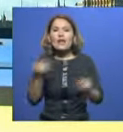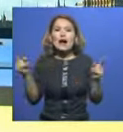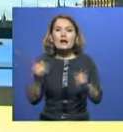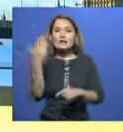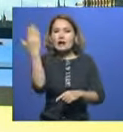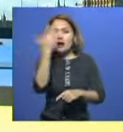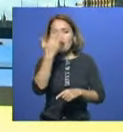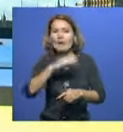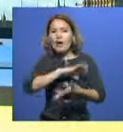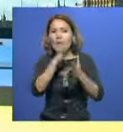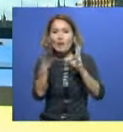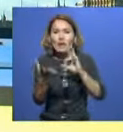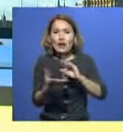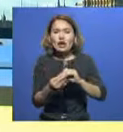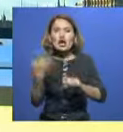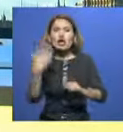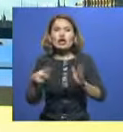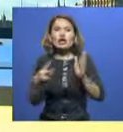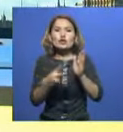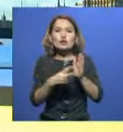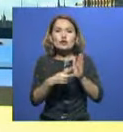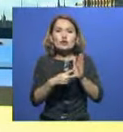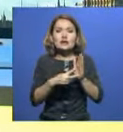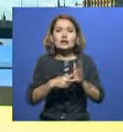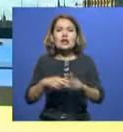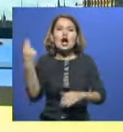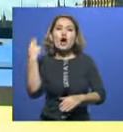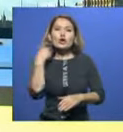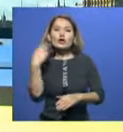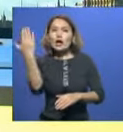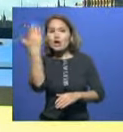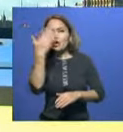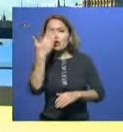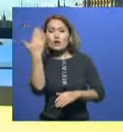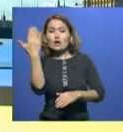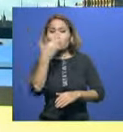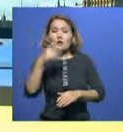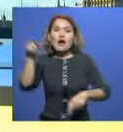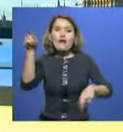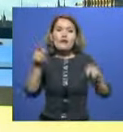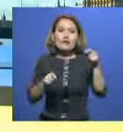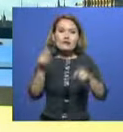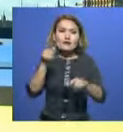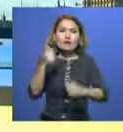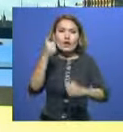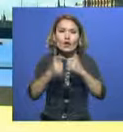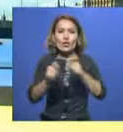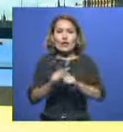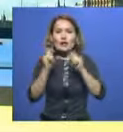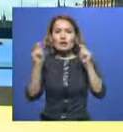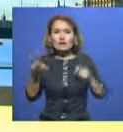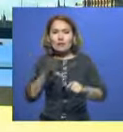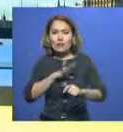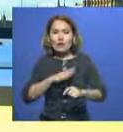анимация. Мұның барлығы 27-ші Лондон кинофестивалінде қалқ назарына ұсынылатын туындылар. Бұл шарада ғотандық нағима